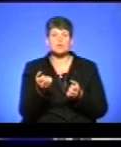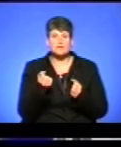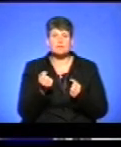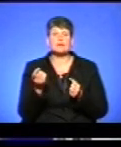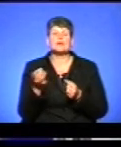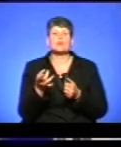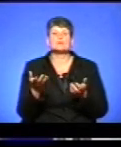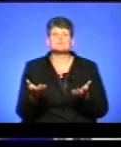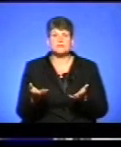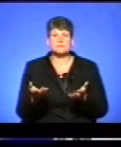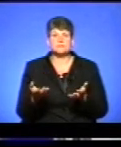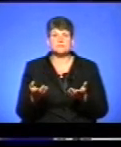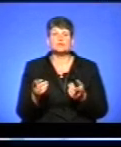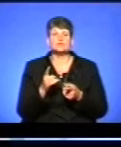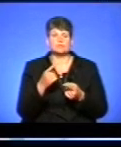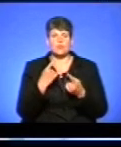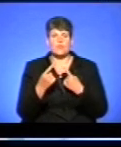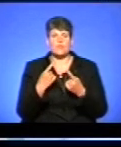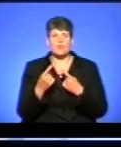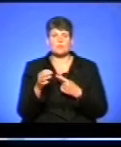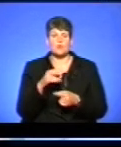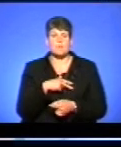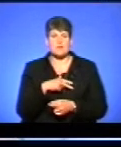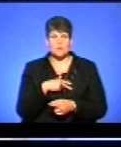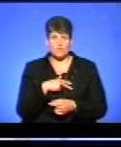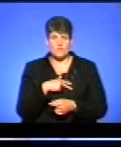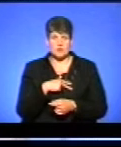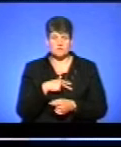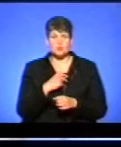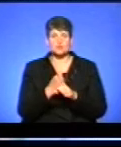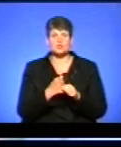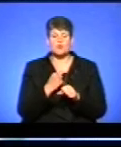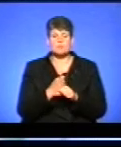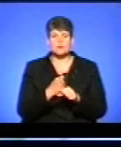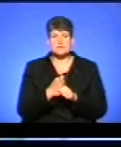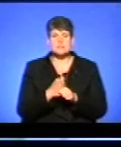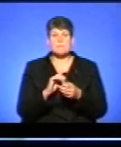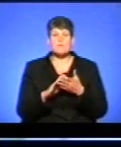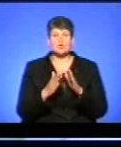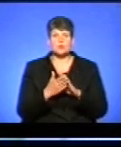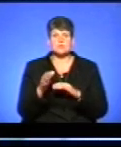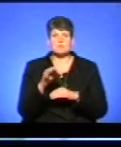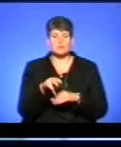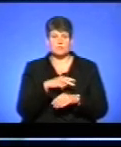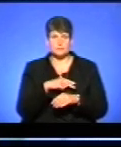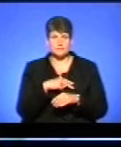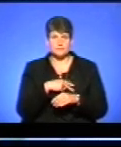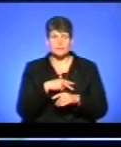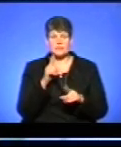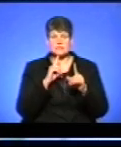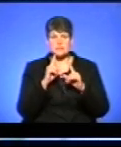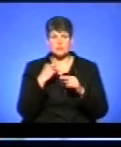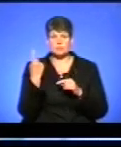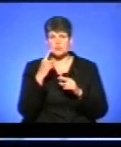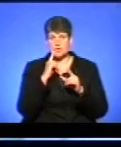яких розмірах? Якщо ми говоримо про преміювання, власне, розробляється положення про преміювання, сесією обласної